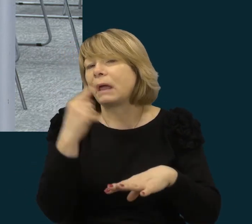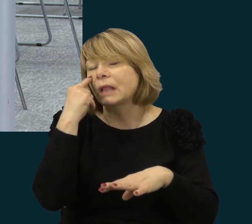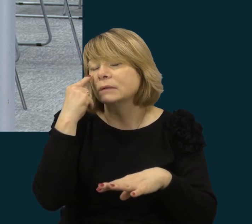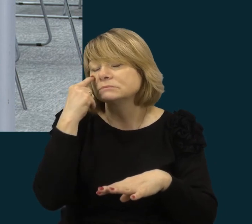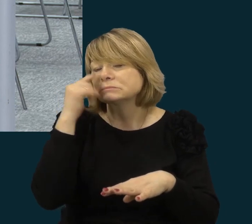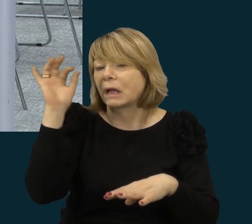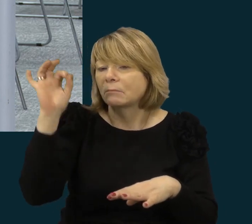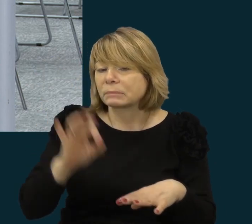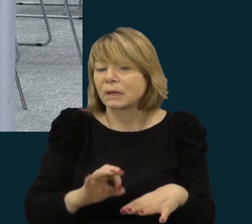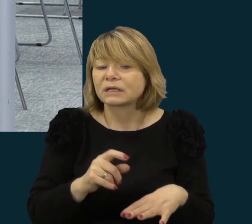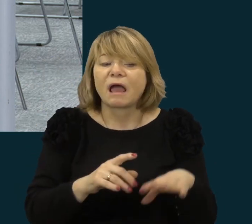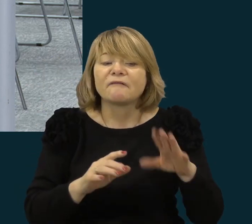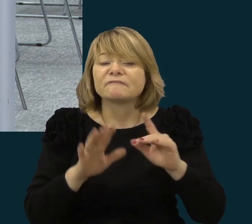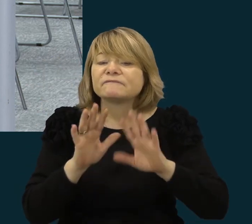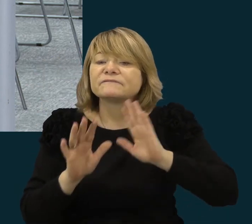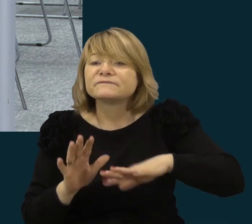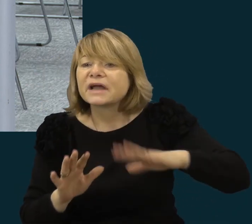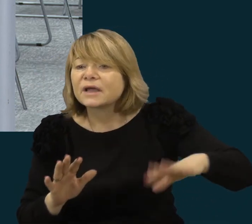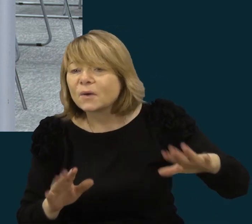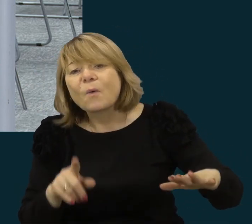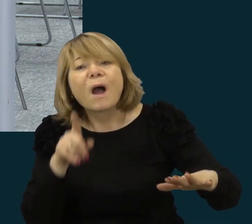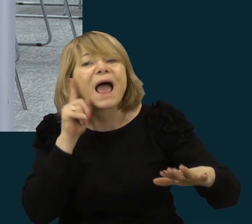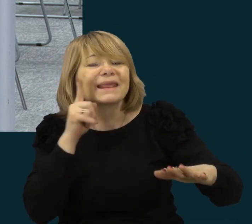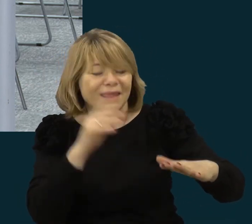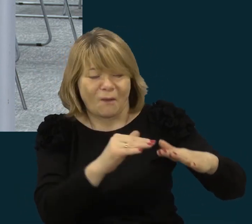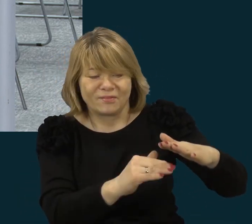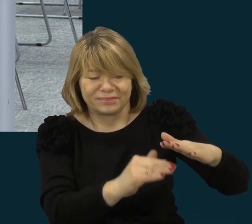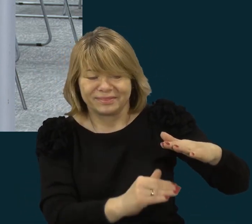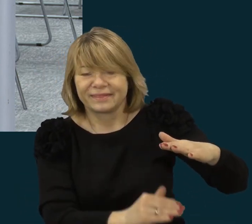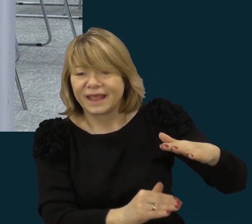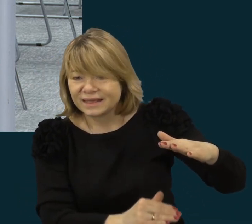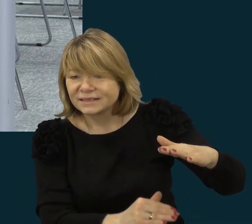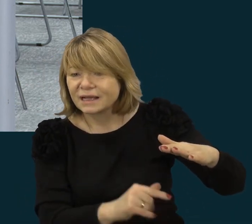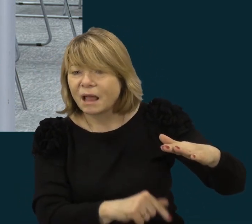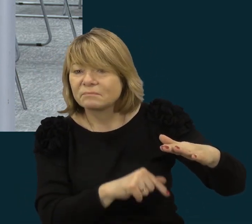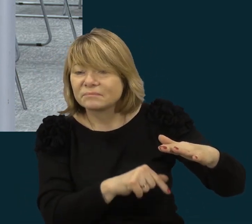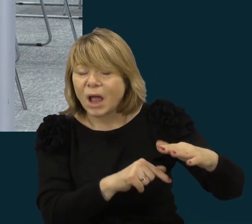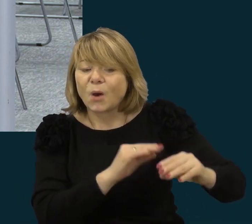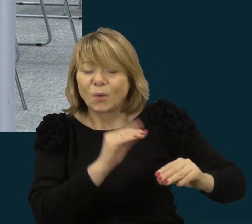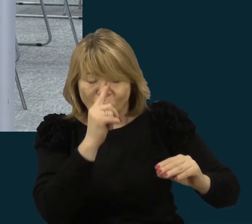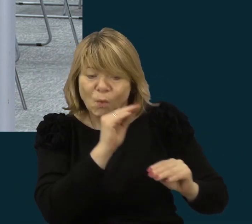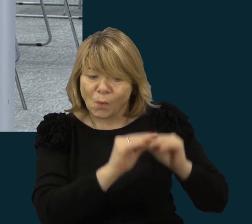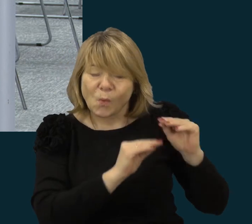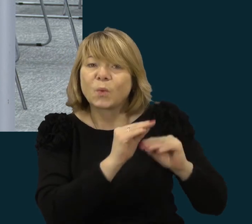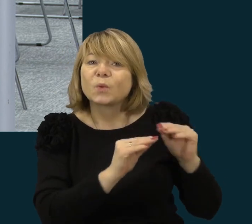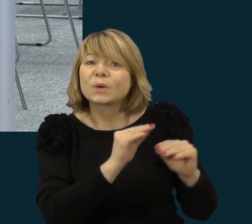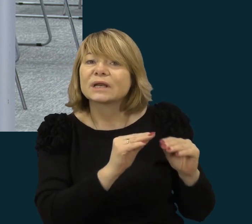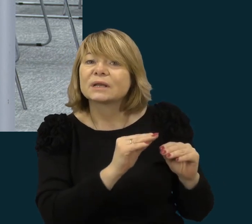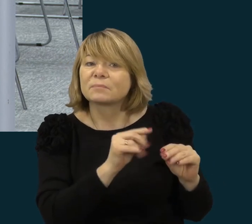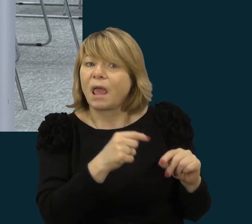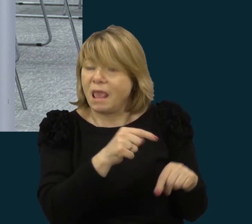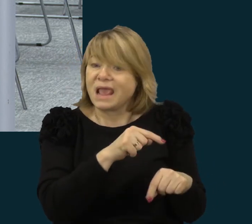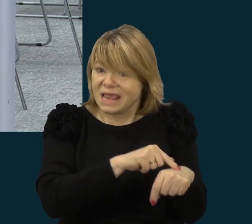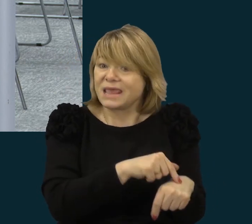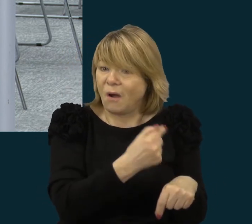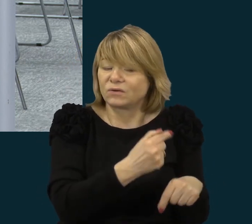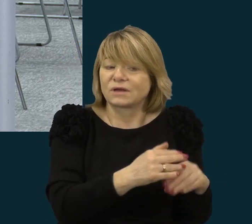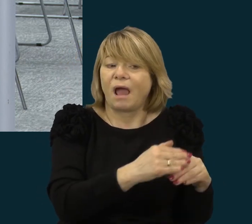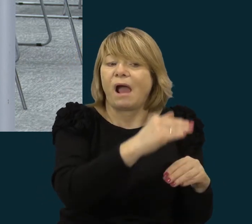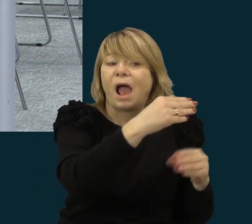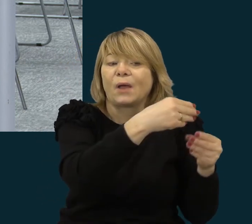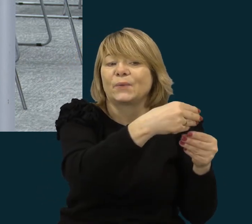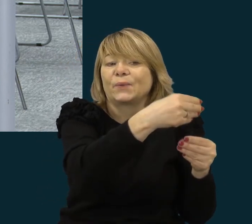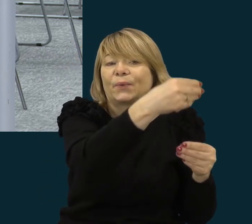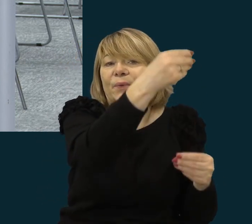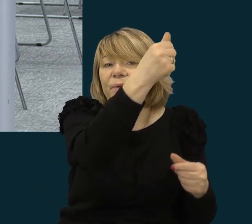vaikų, mokinių, kuo jaunesnis asmo yra, tuo didesnis kūrybiškumo potencialas jaučiasi? Taip,